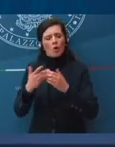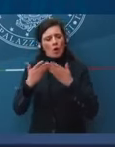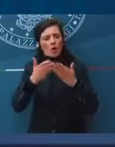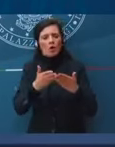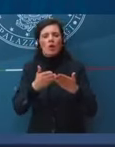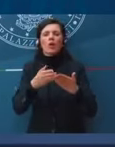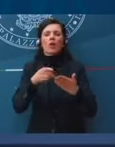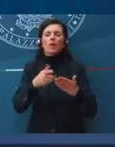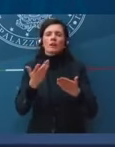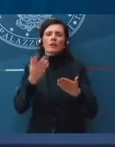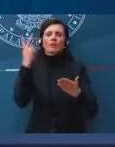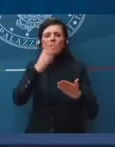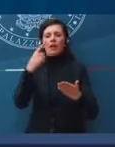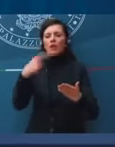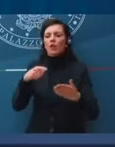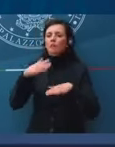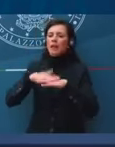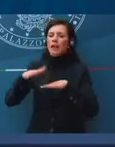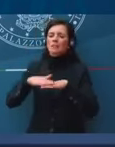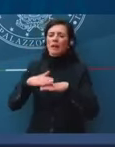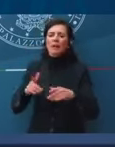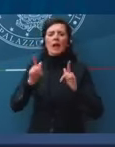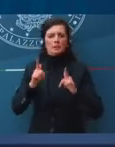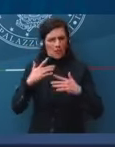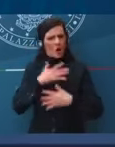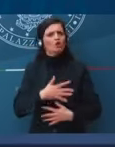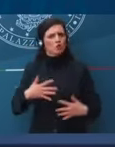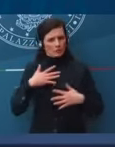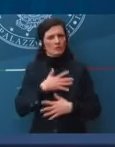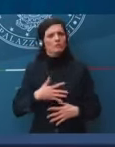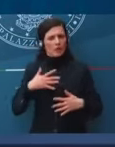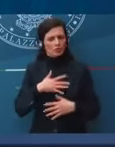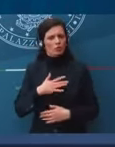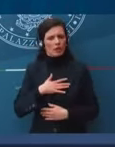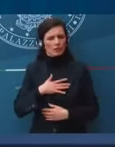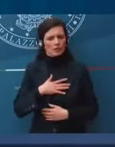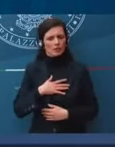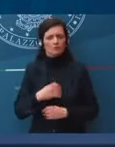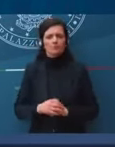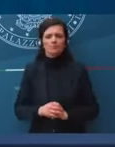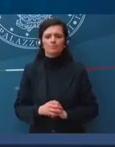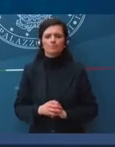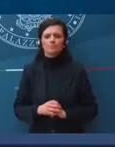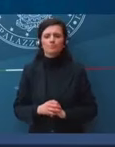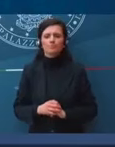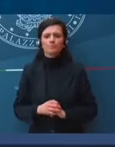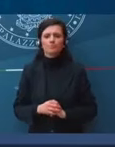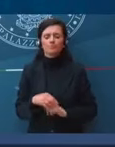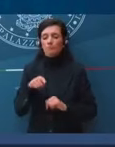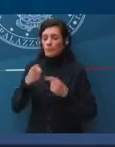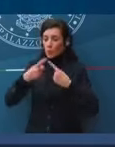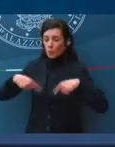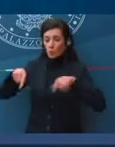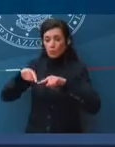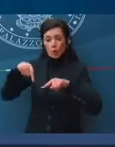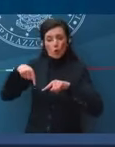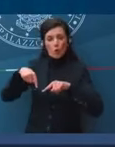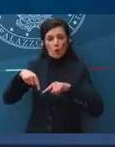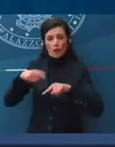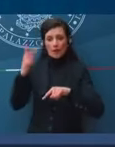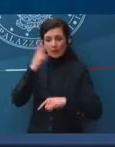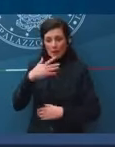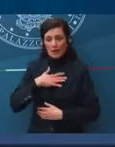molto soddisfacente da questo punto di vista. La riunione è stata, complessivamente, per me, soprattutto,